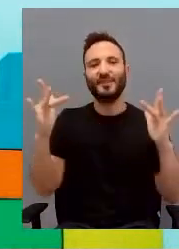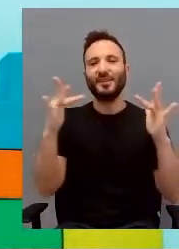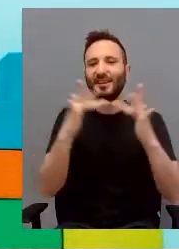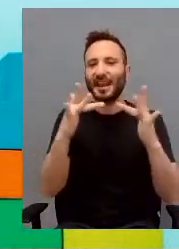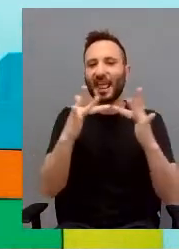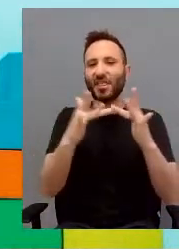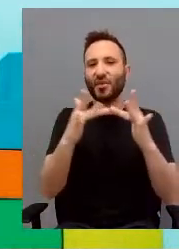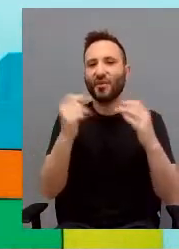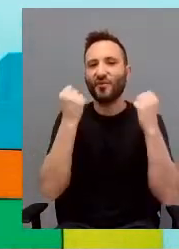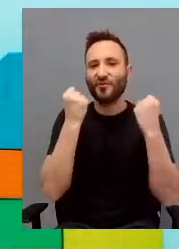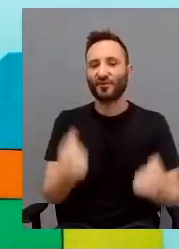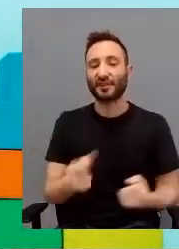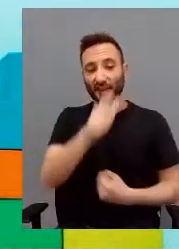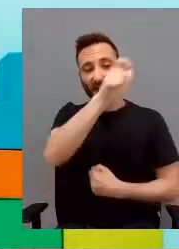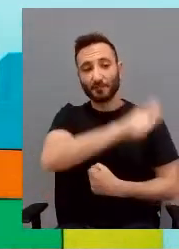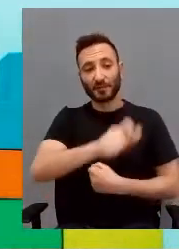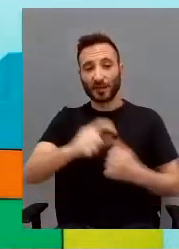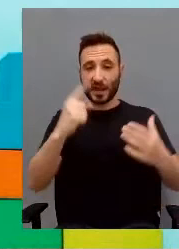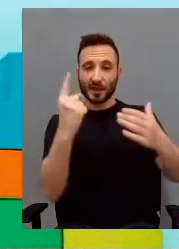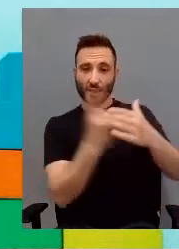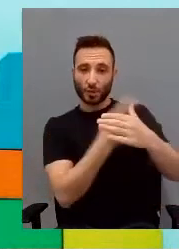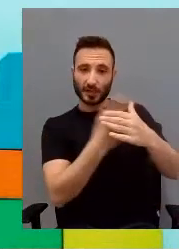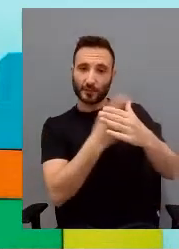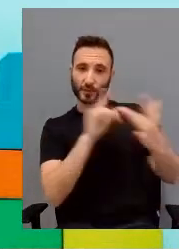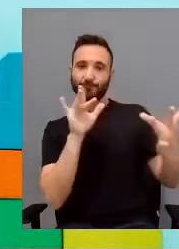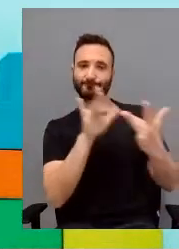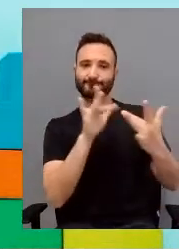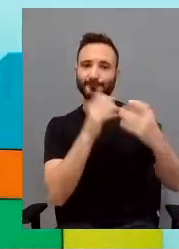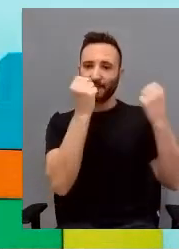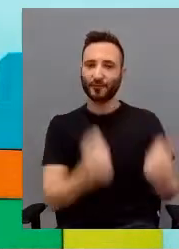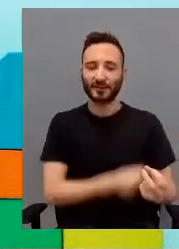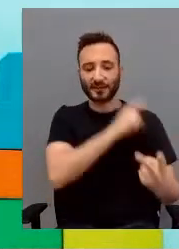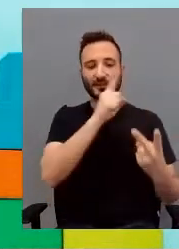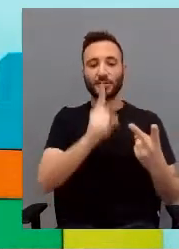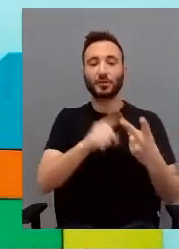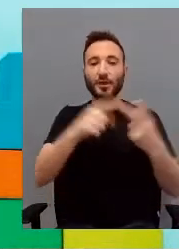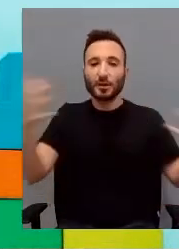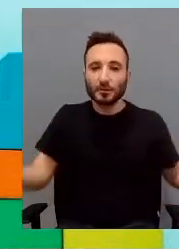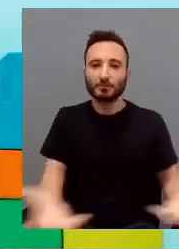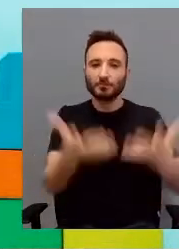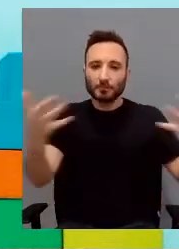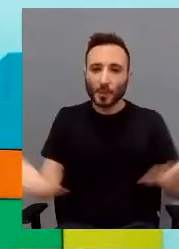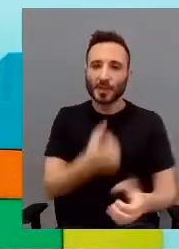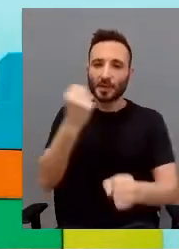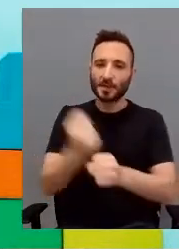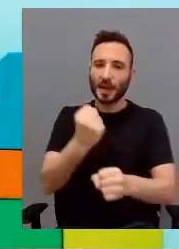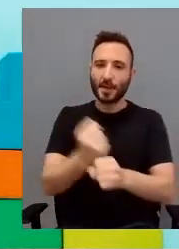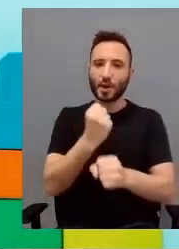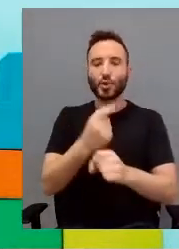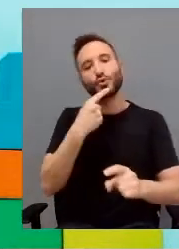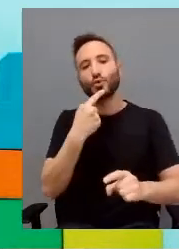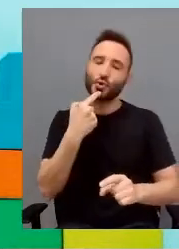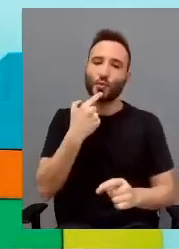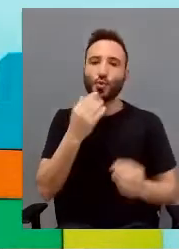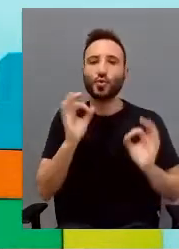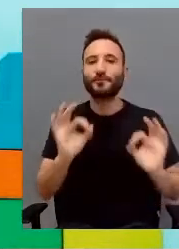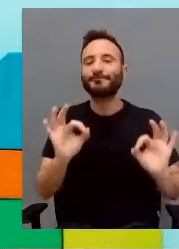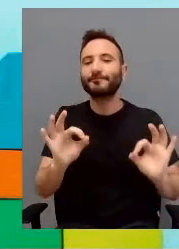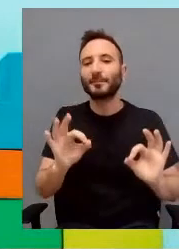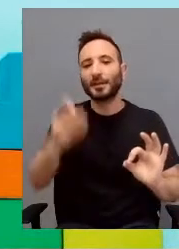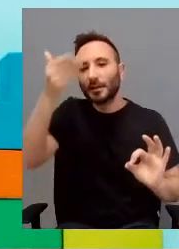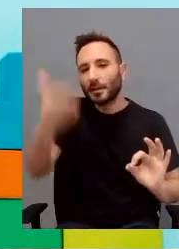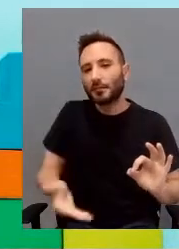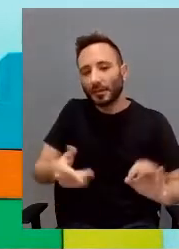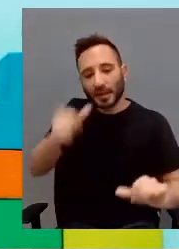persone con trasporto al rispetto del autismo, la promozione del lavoro come un elemento fondamentale per essere